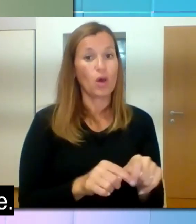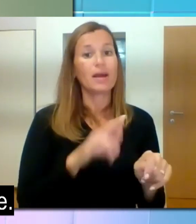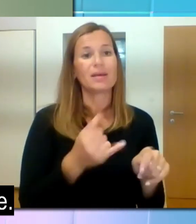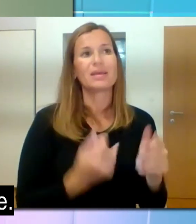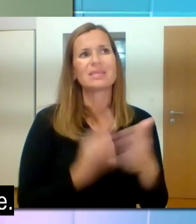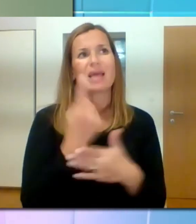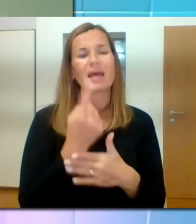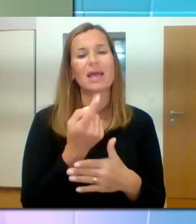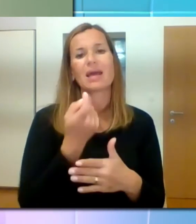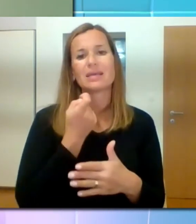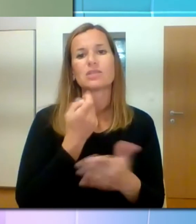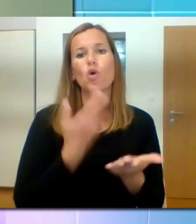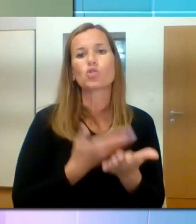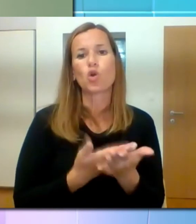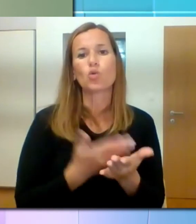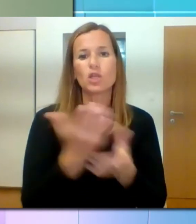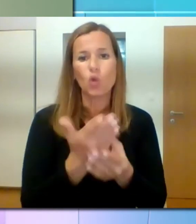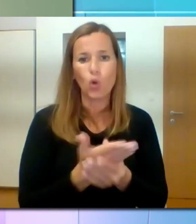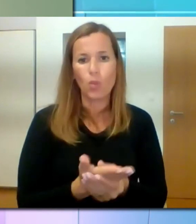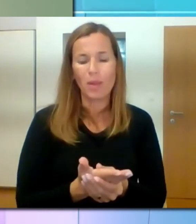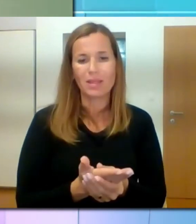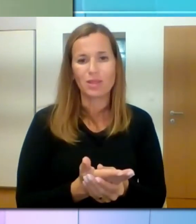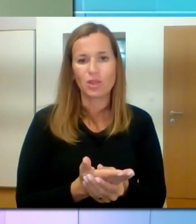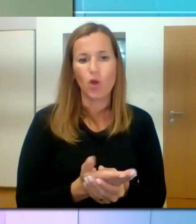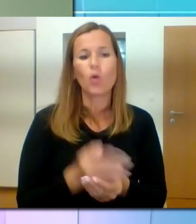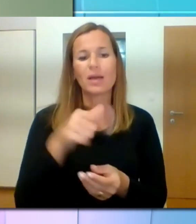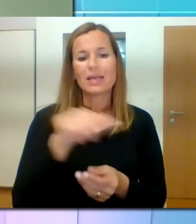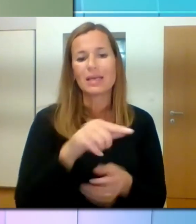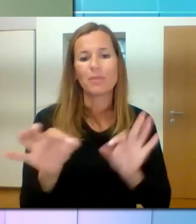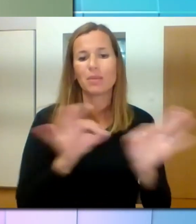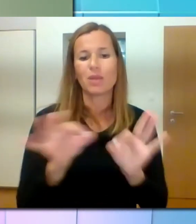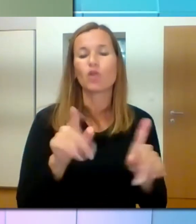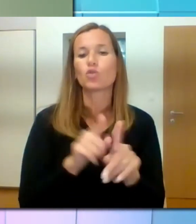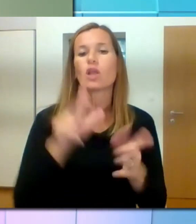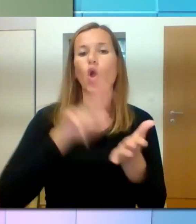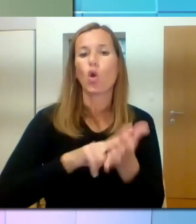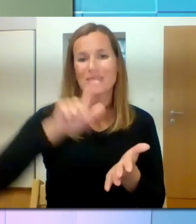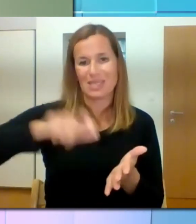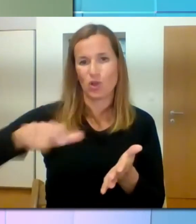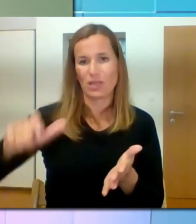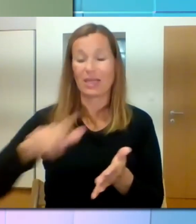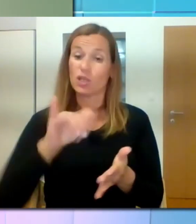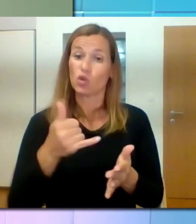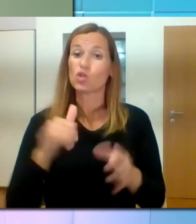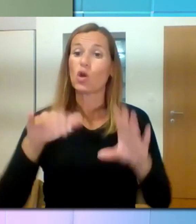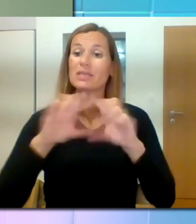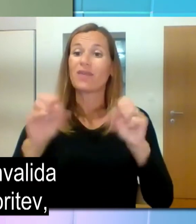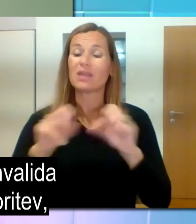zaposletene rehabilitacije. Oni so stroka v tem delu, da za